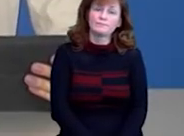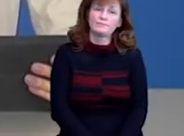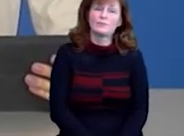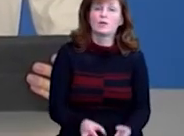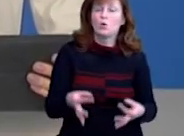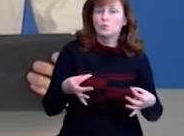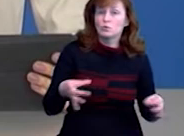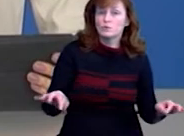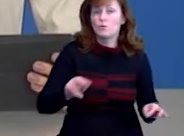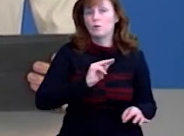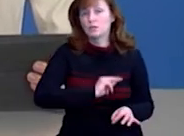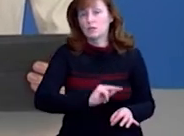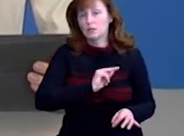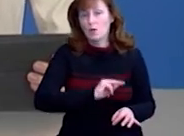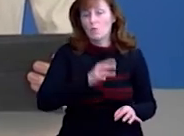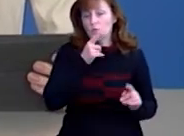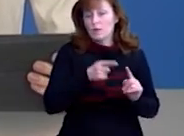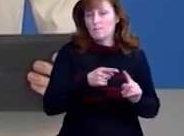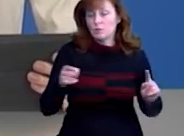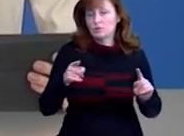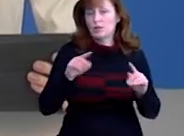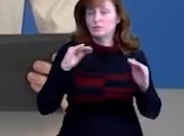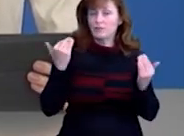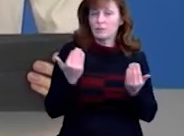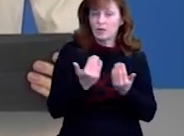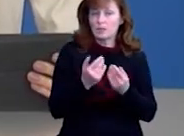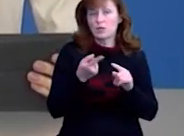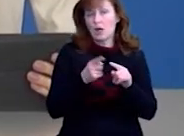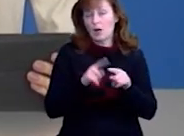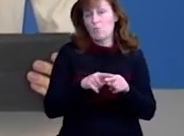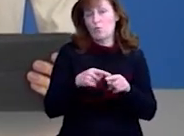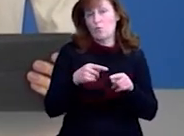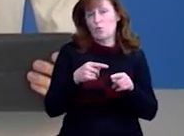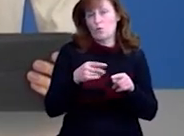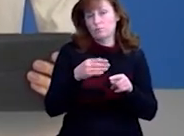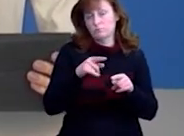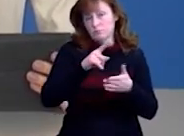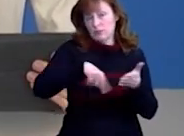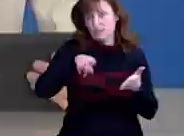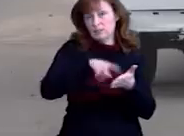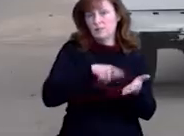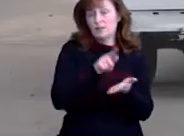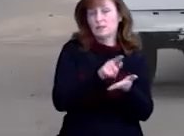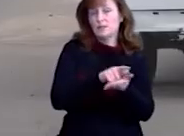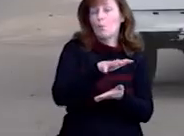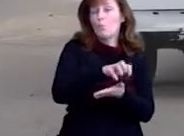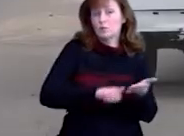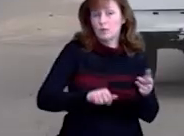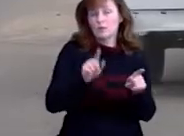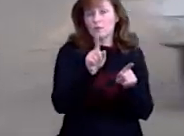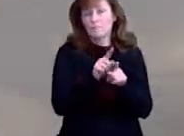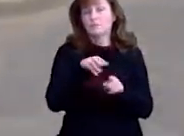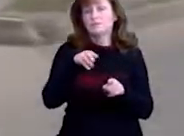Дозволити роботи під час карантину або ж звільнити від сплати єдиного податку. З такими вимогами 10 власників прилуцьких